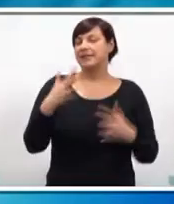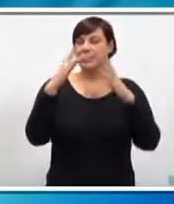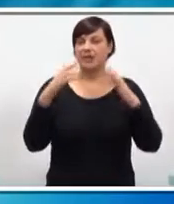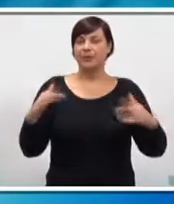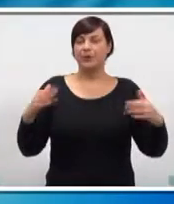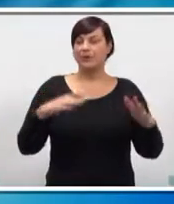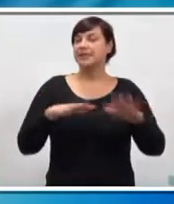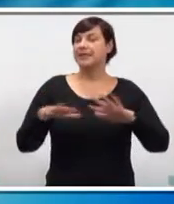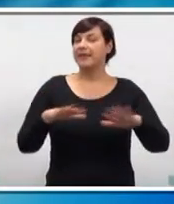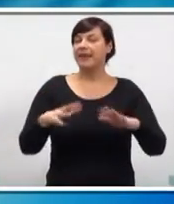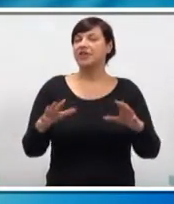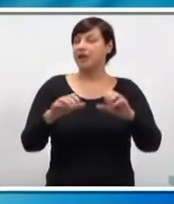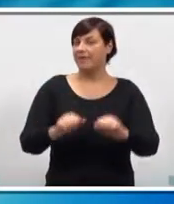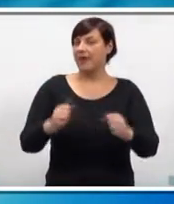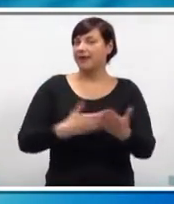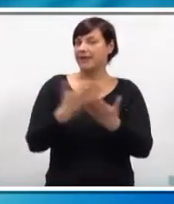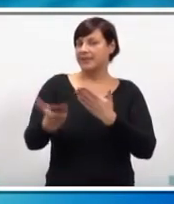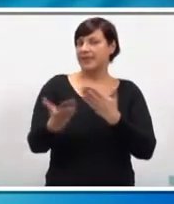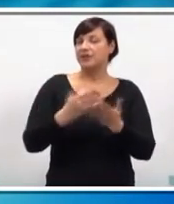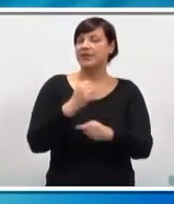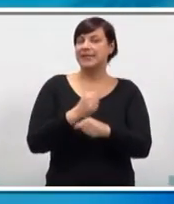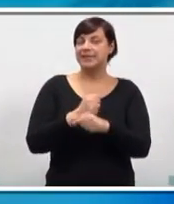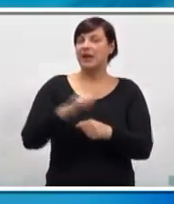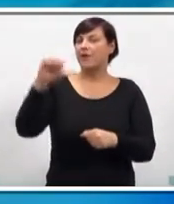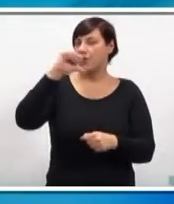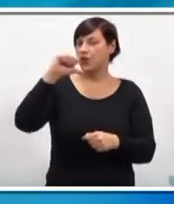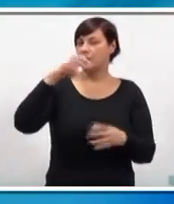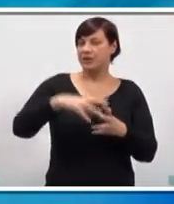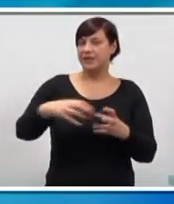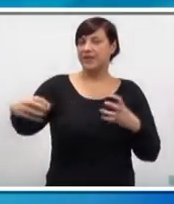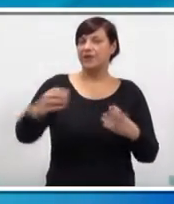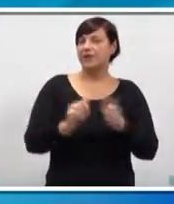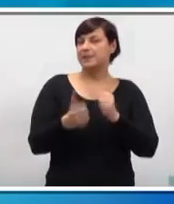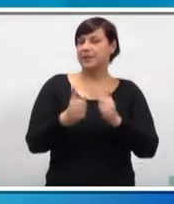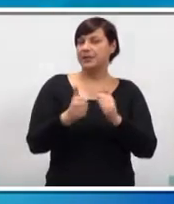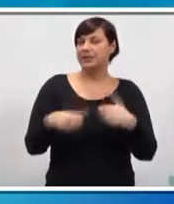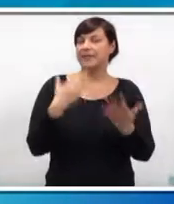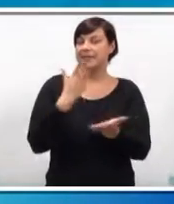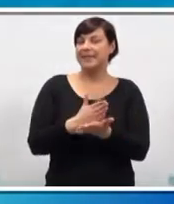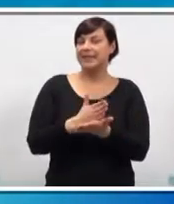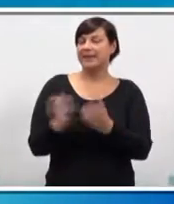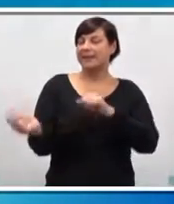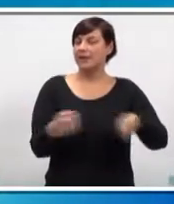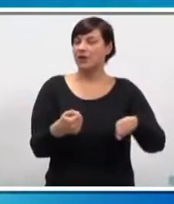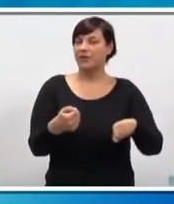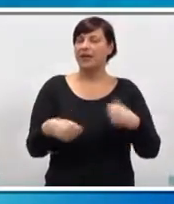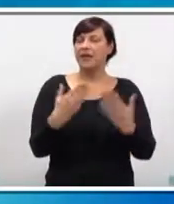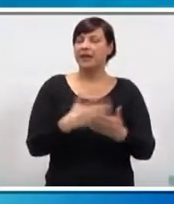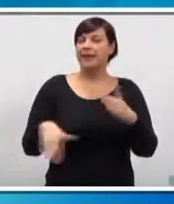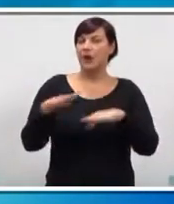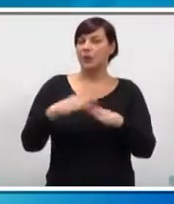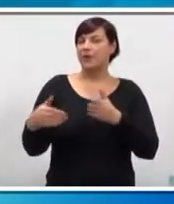prosinca tada već tehnička vlada izdala građevinsku dozvolu za izgradnju vodopskrbnog cijevog voda športsko-rekracijskog centra s golf igralištem te